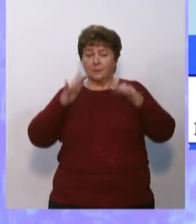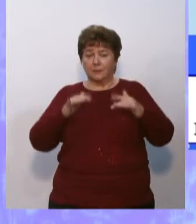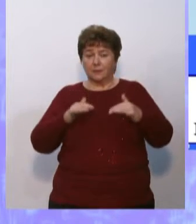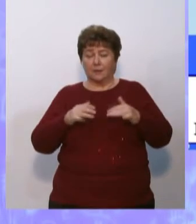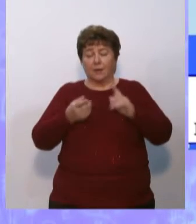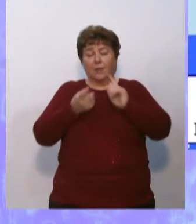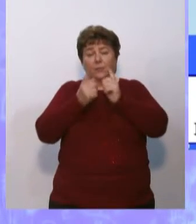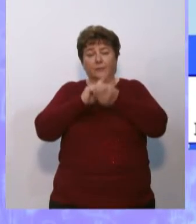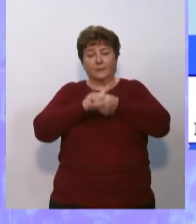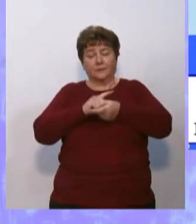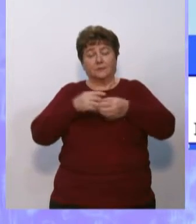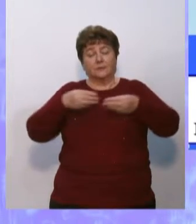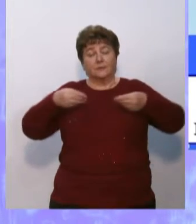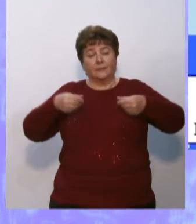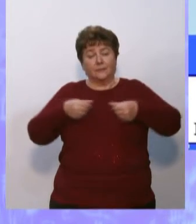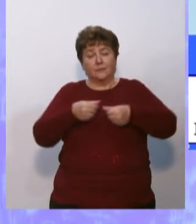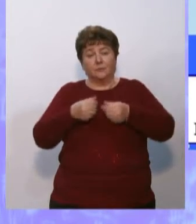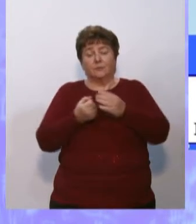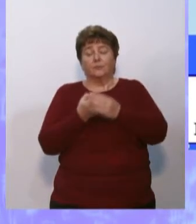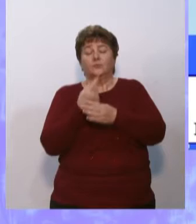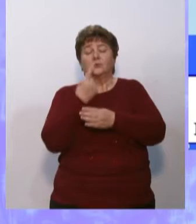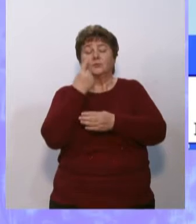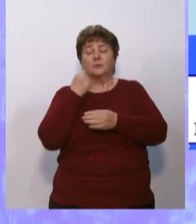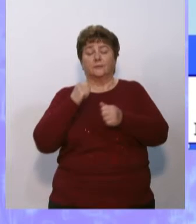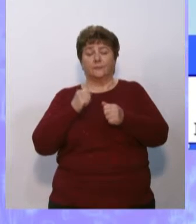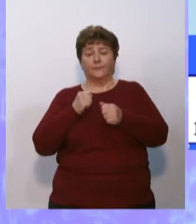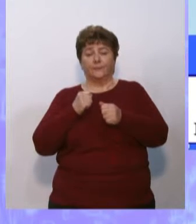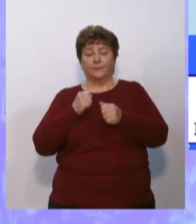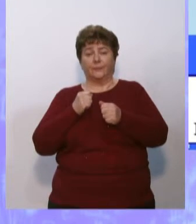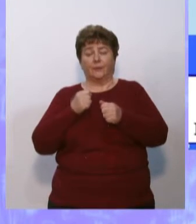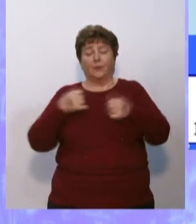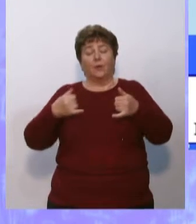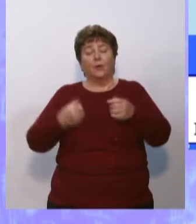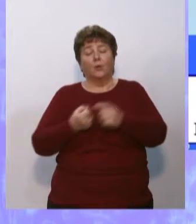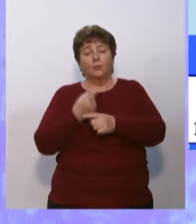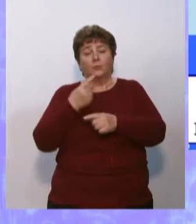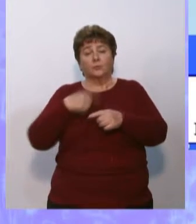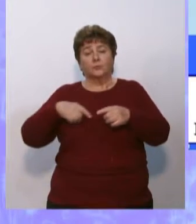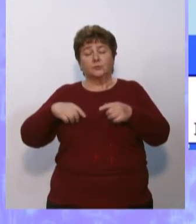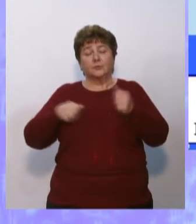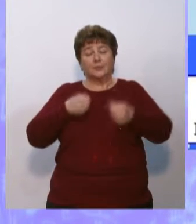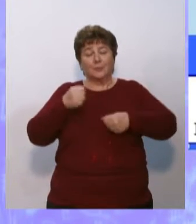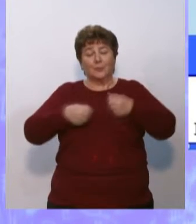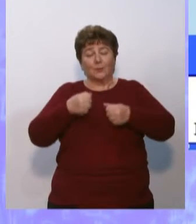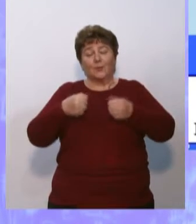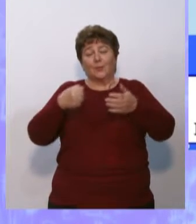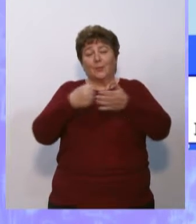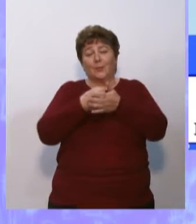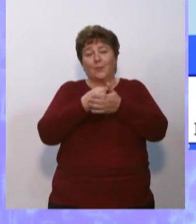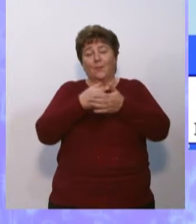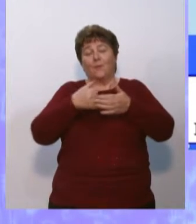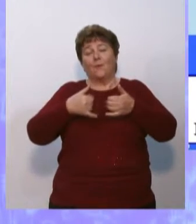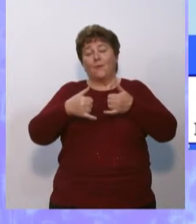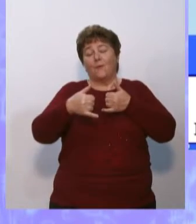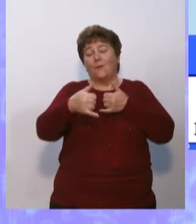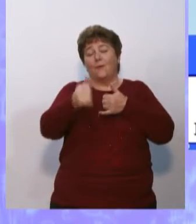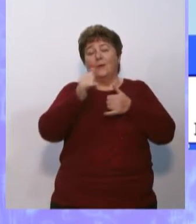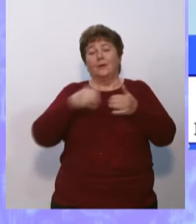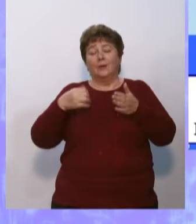превратятся весной в ручейки. Ручьи побегут до ближайшей реки.